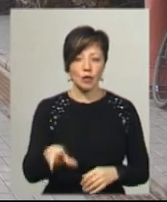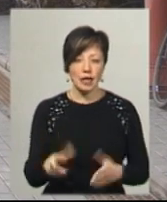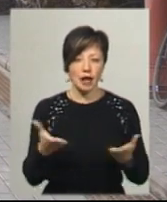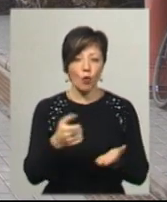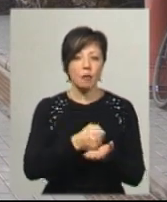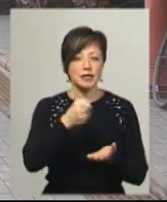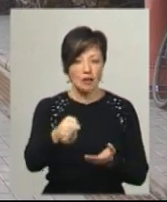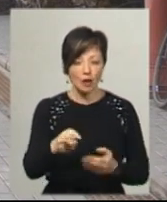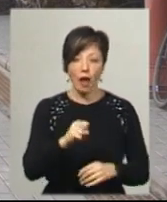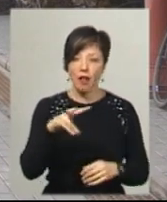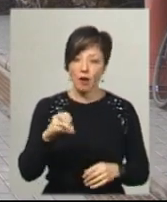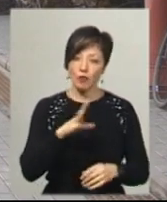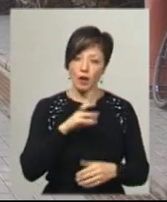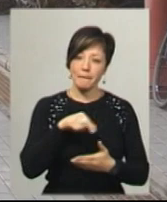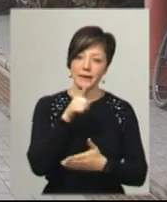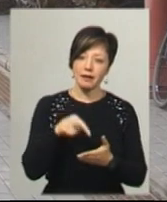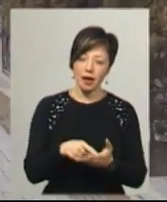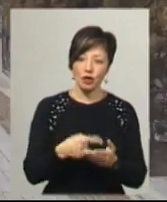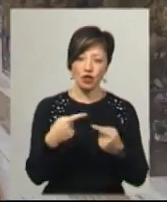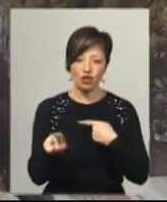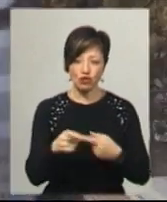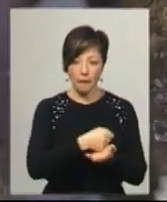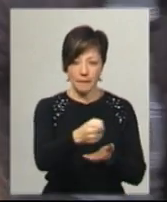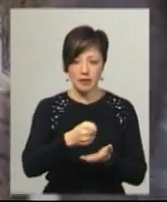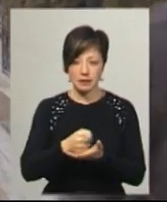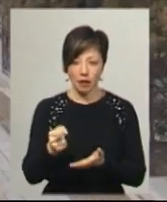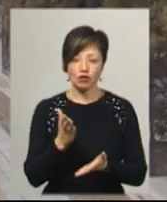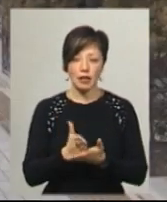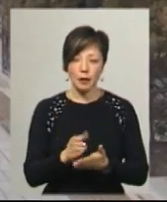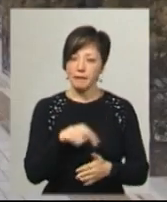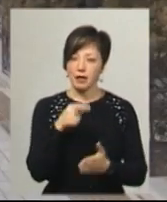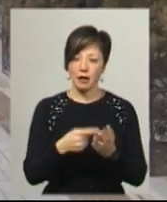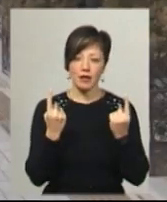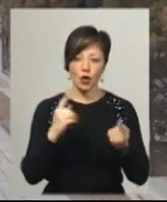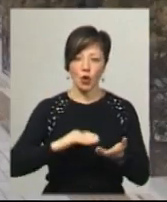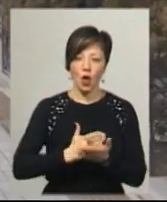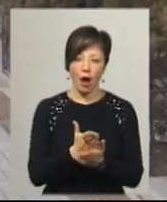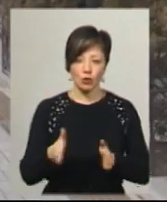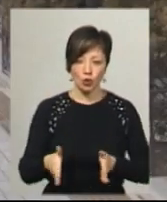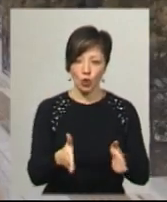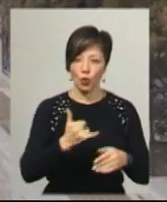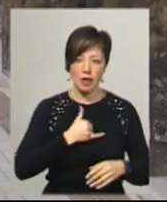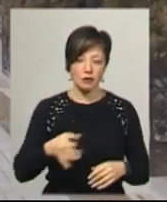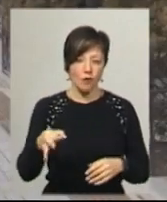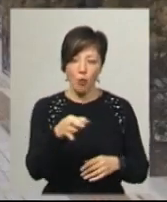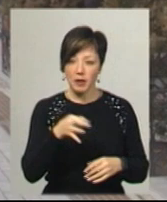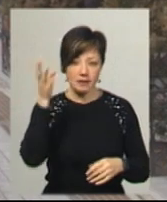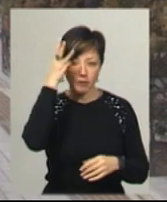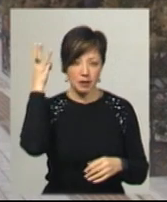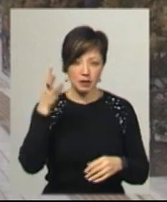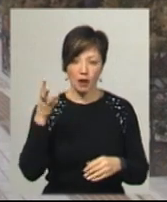призначили, але в мене були питання до інших призначень. Існує питання дуже велике до якості доріг. У нас Хмельницька область, вона